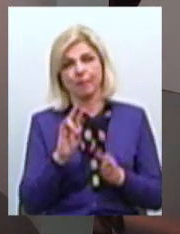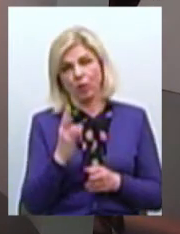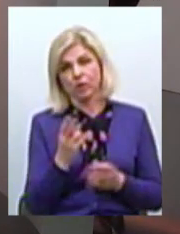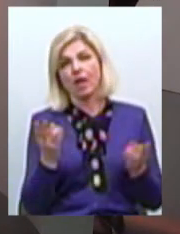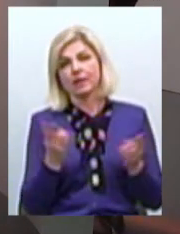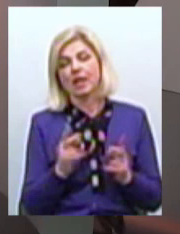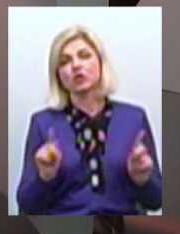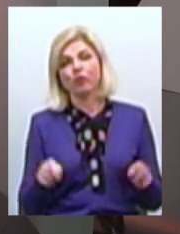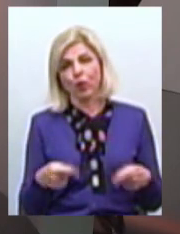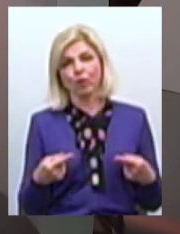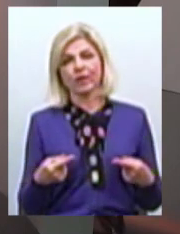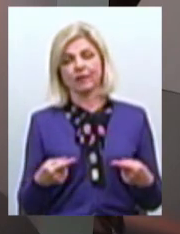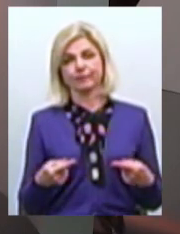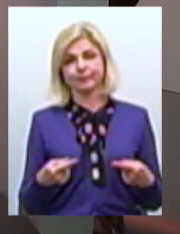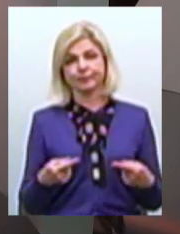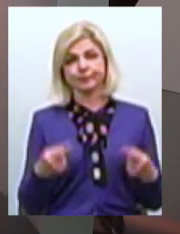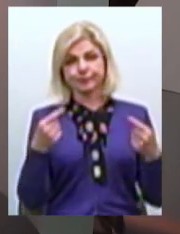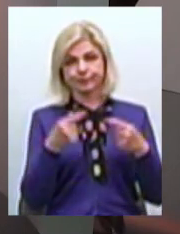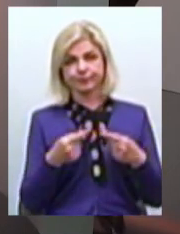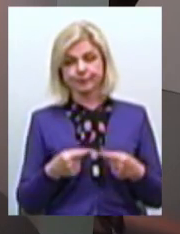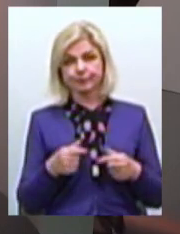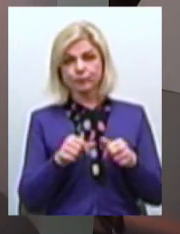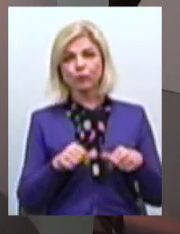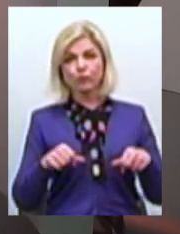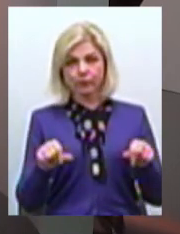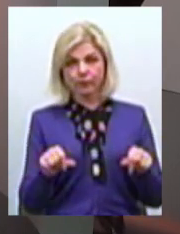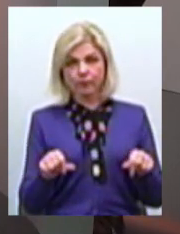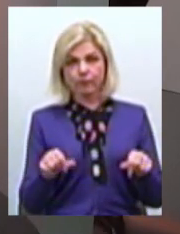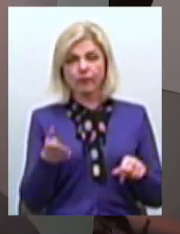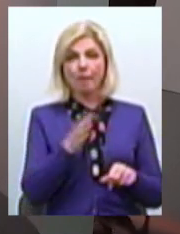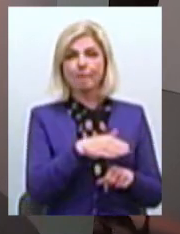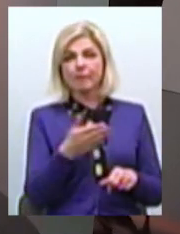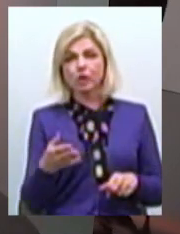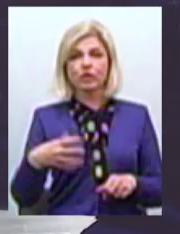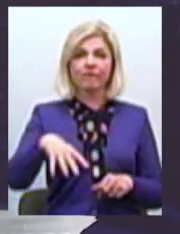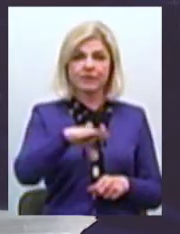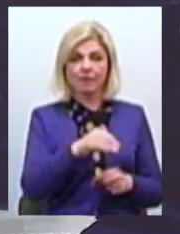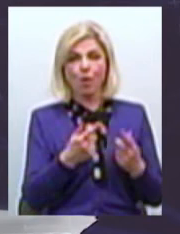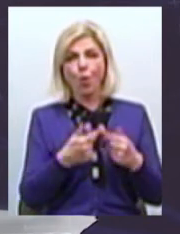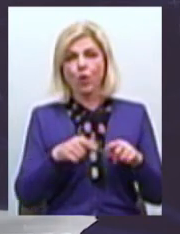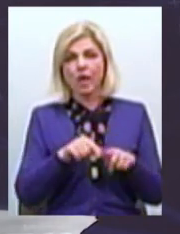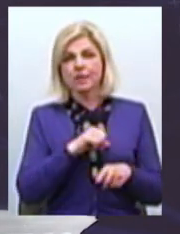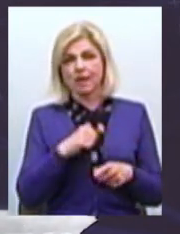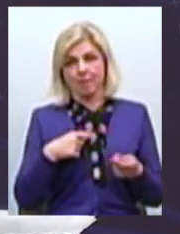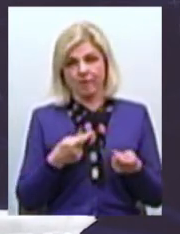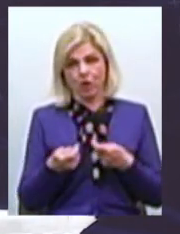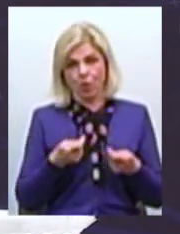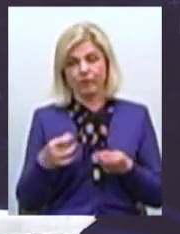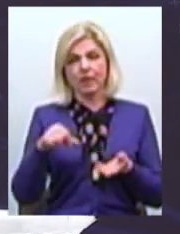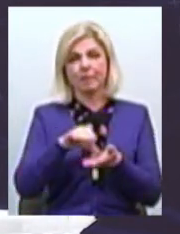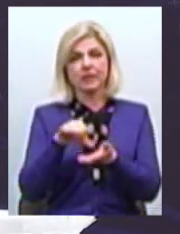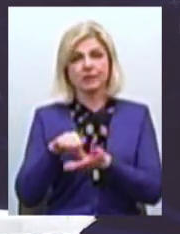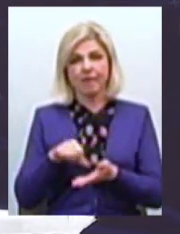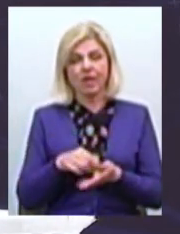створювати відповідні комісії між всіма органами місцевого самоврядування І представниками